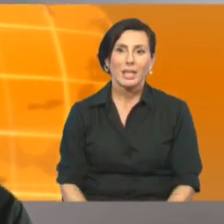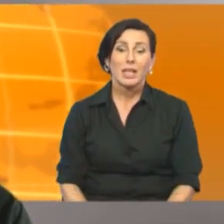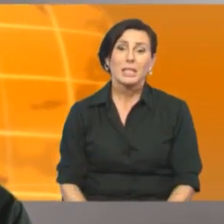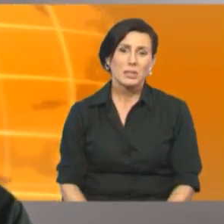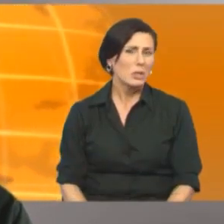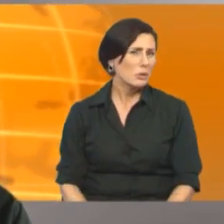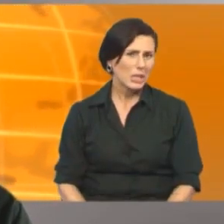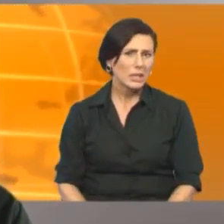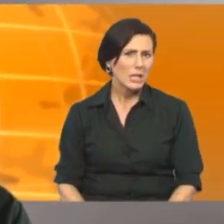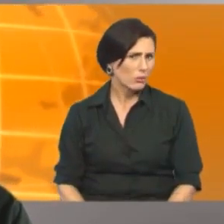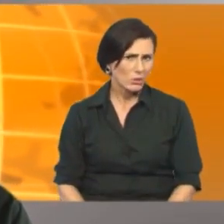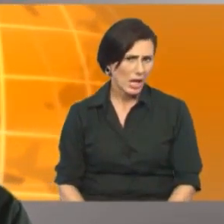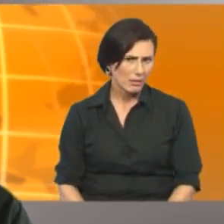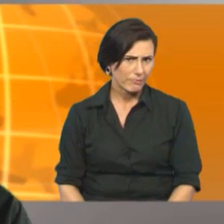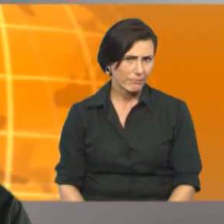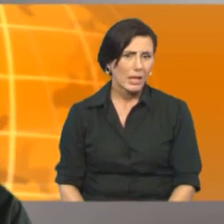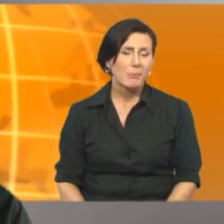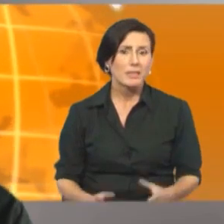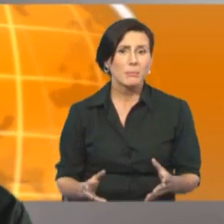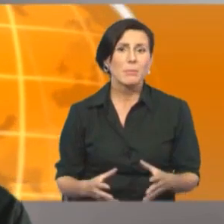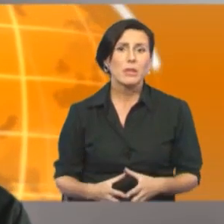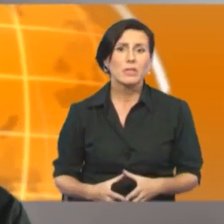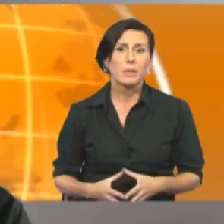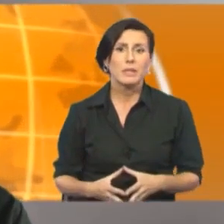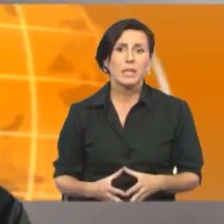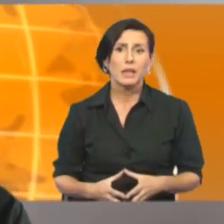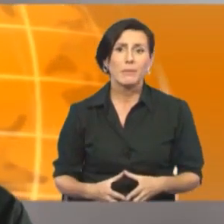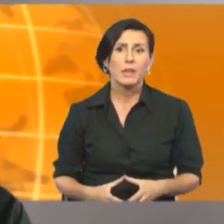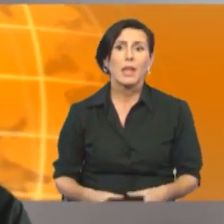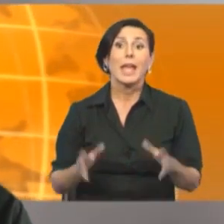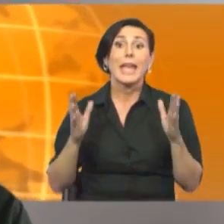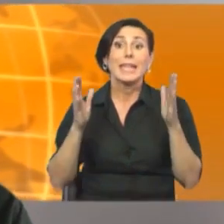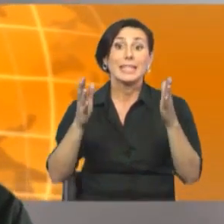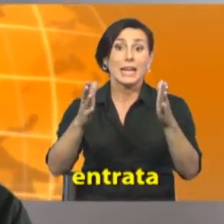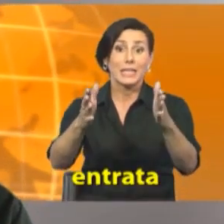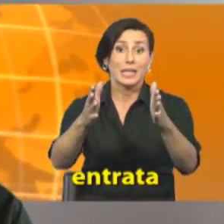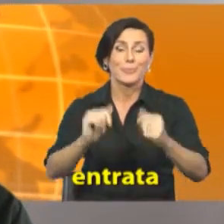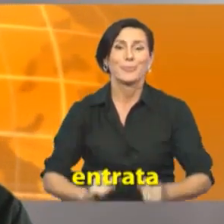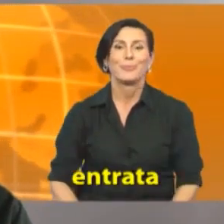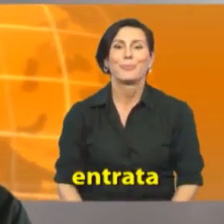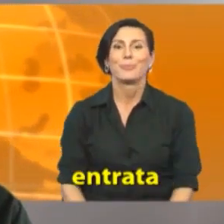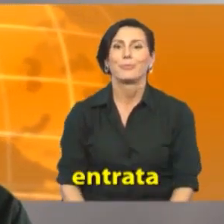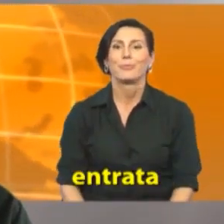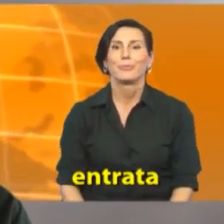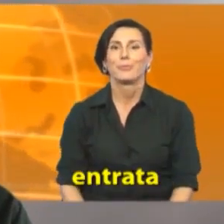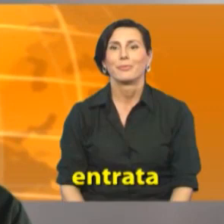di solito i cartelli sono chiari ma è sempre meglio saper dire entrata